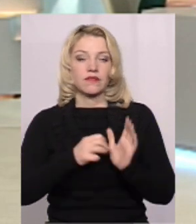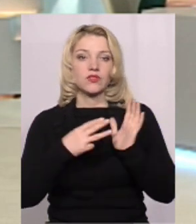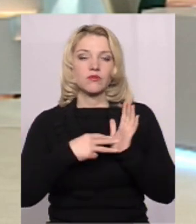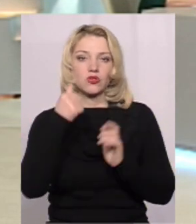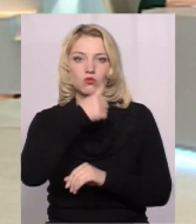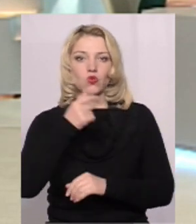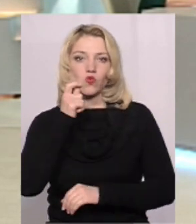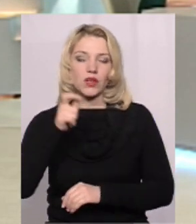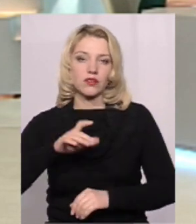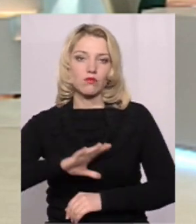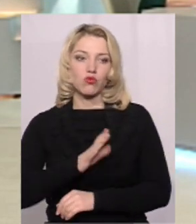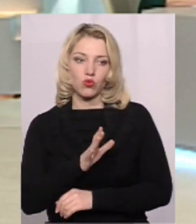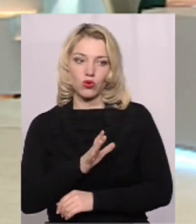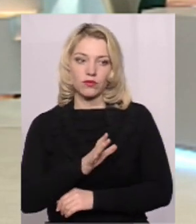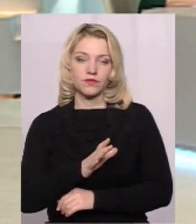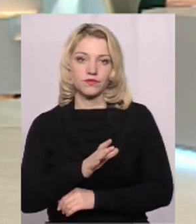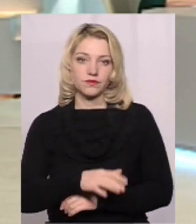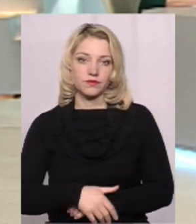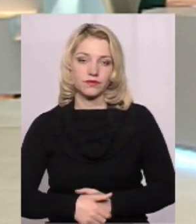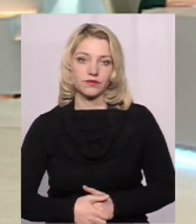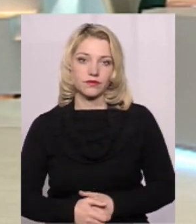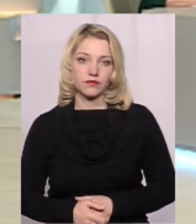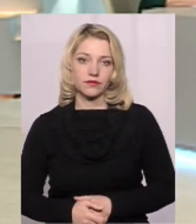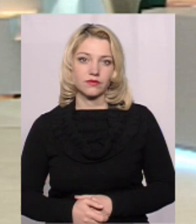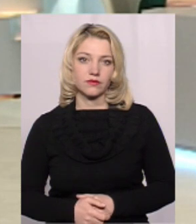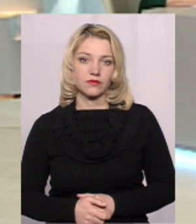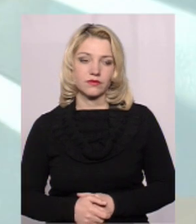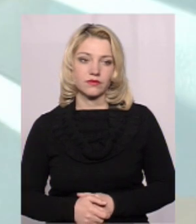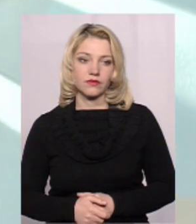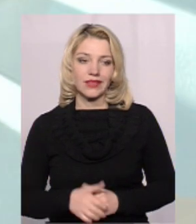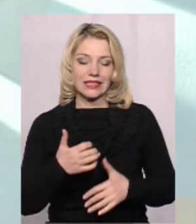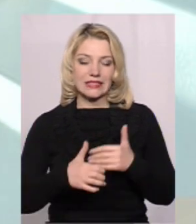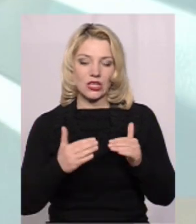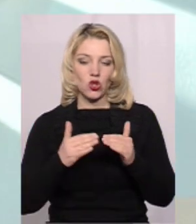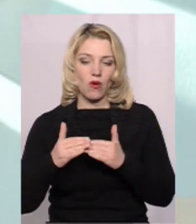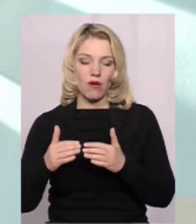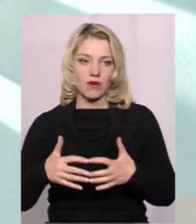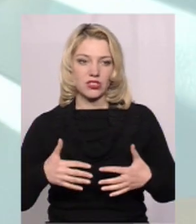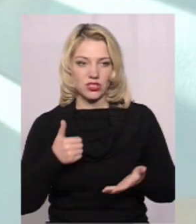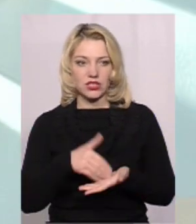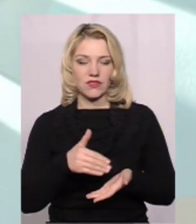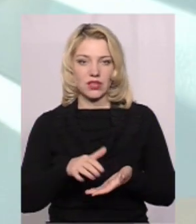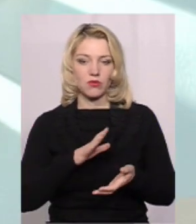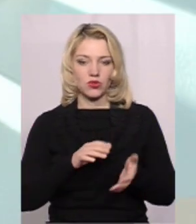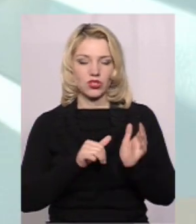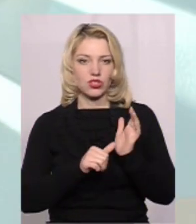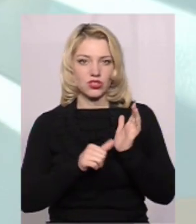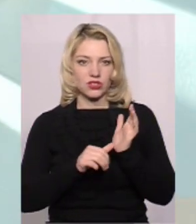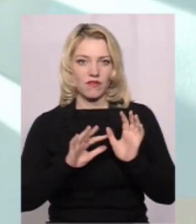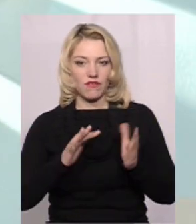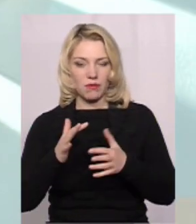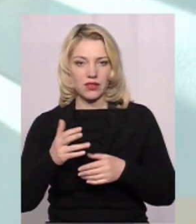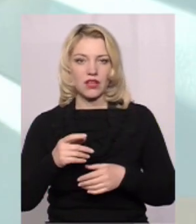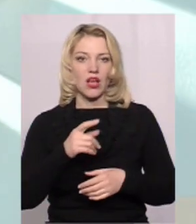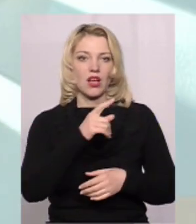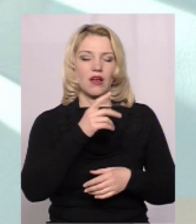році в Україні було серед домашніх свиней зареєстровано 106 випадків В той час, як в Польщі